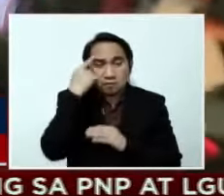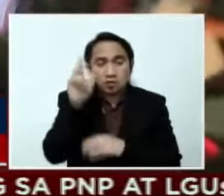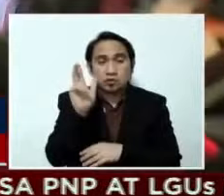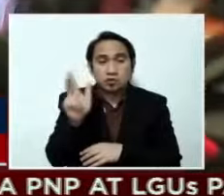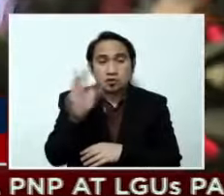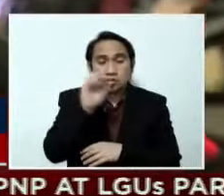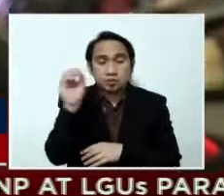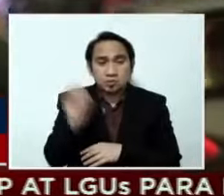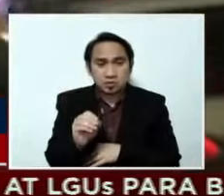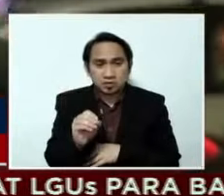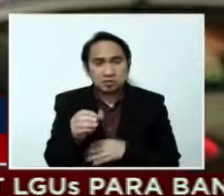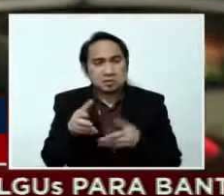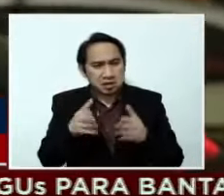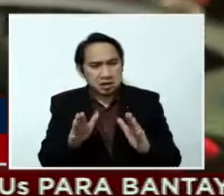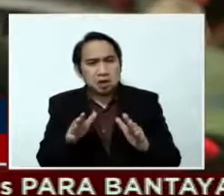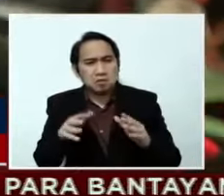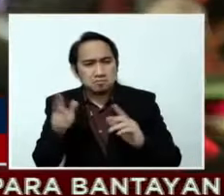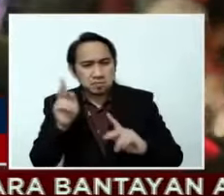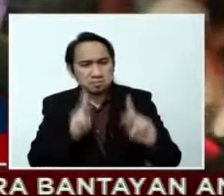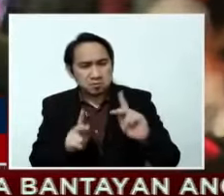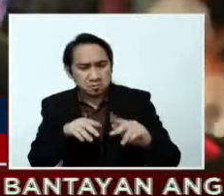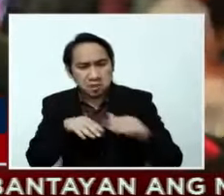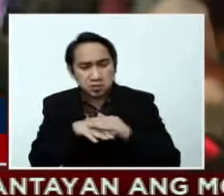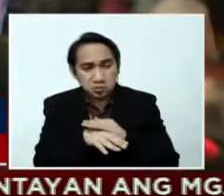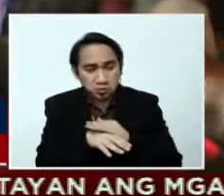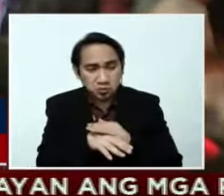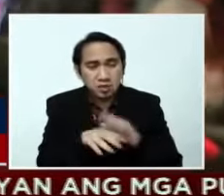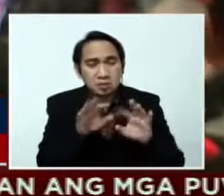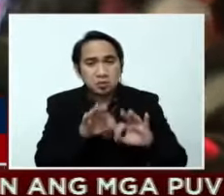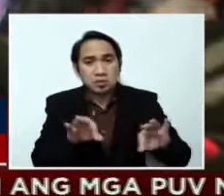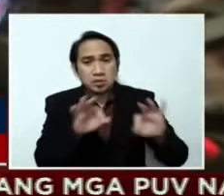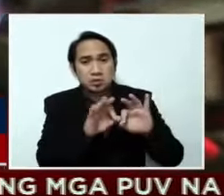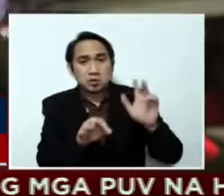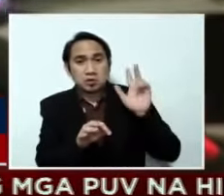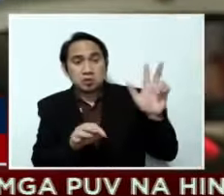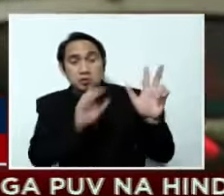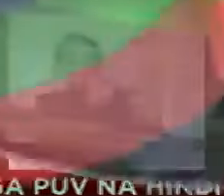pinapasok nila mga tao basta masusunod yung 30% capacity ng simbahan.